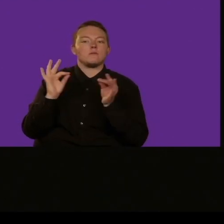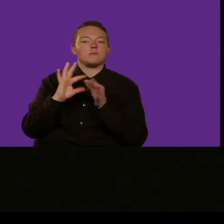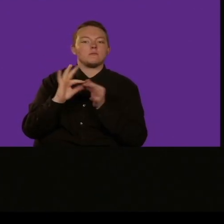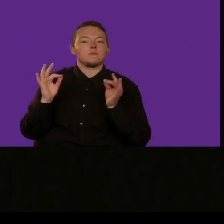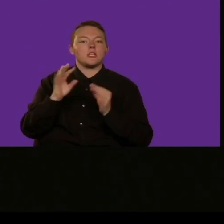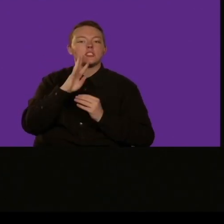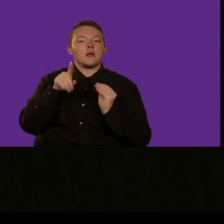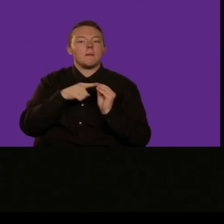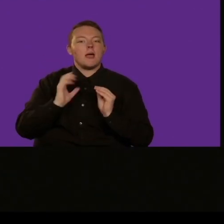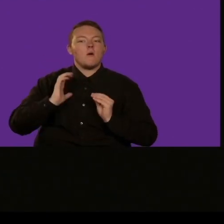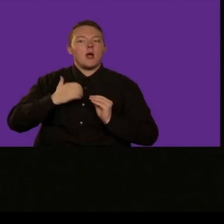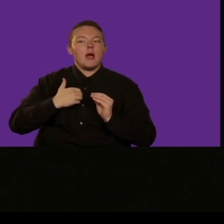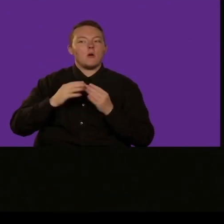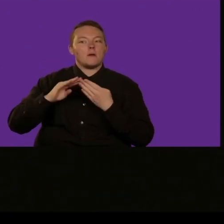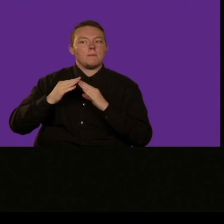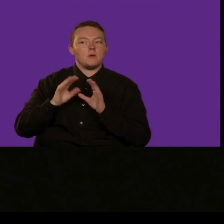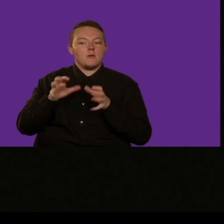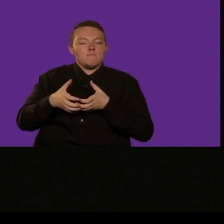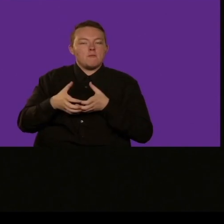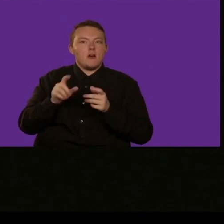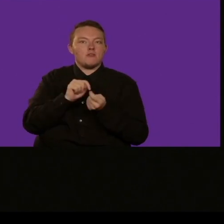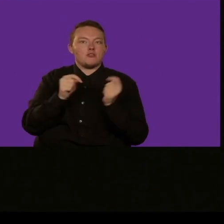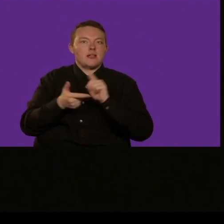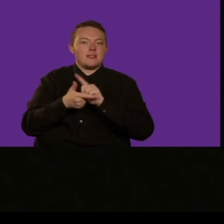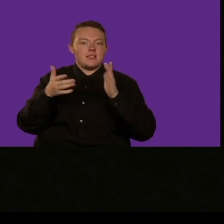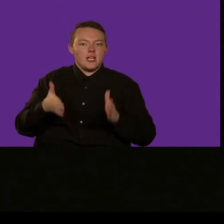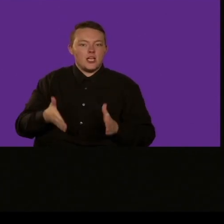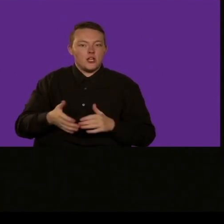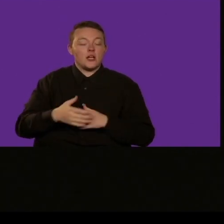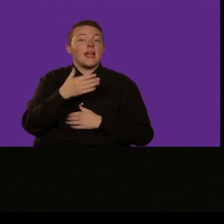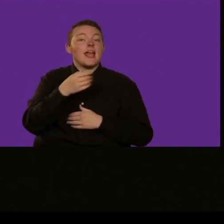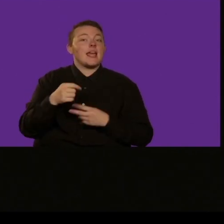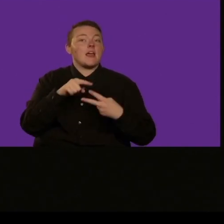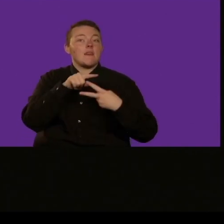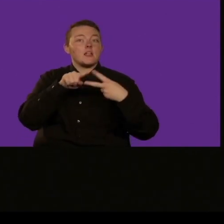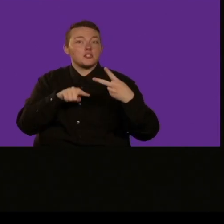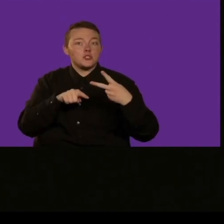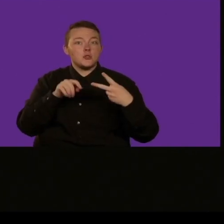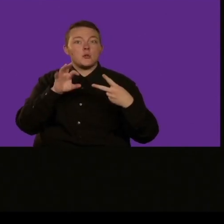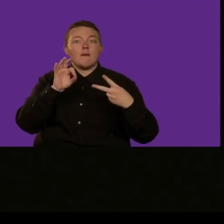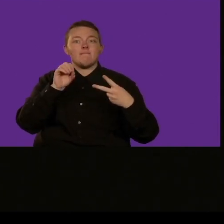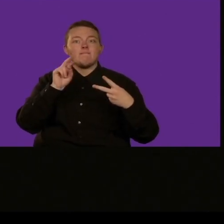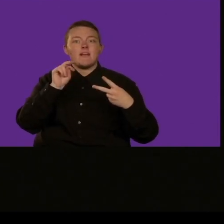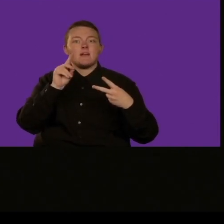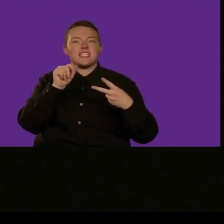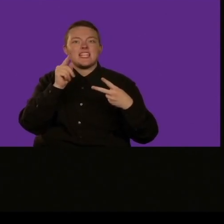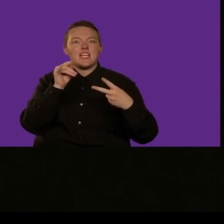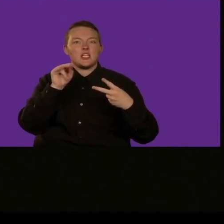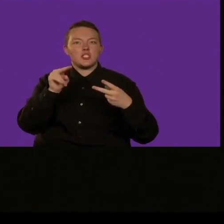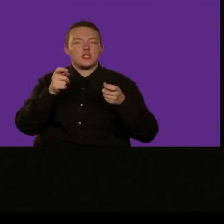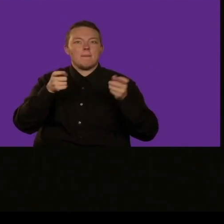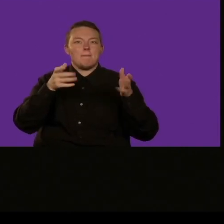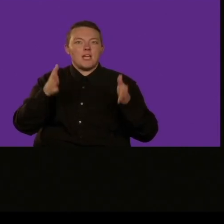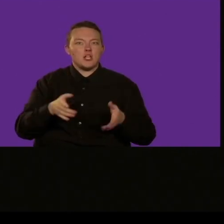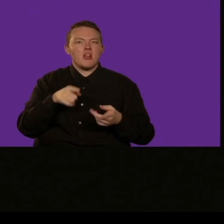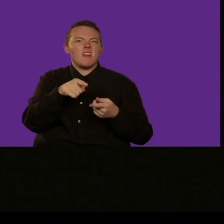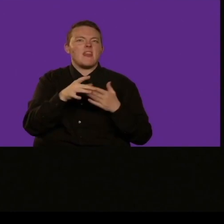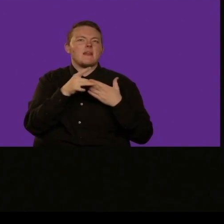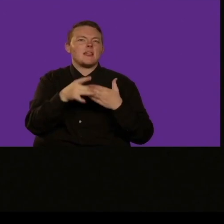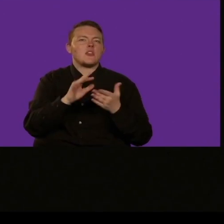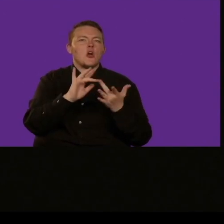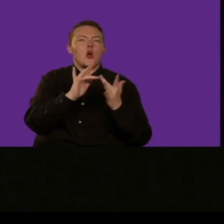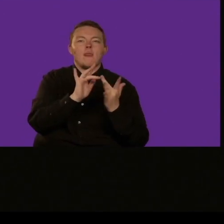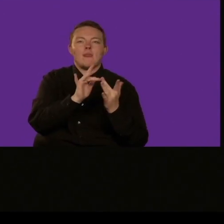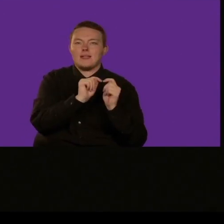comunitari come la codificazione in Scratch e come si ha contribuito a